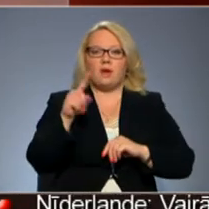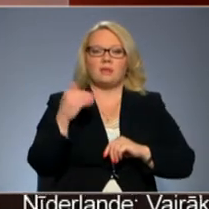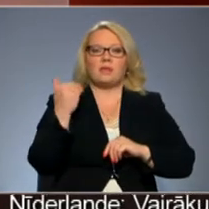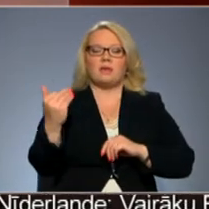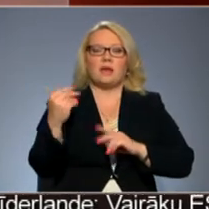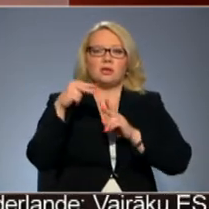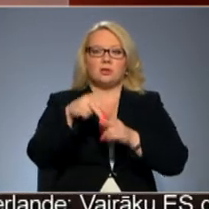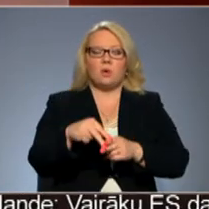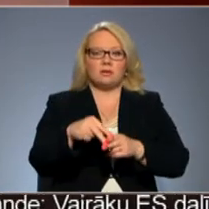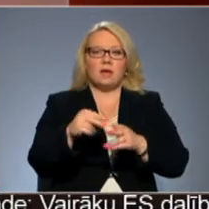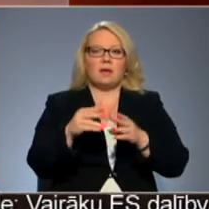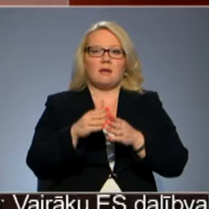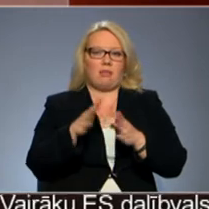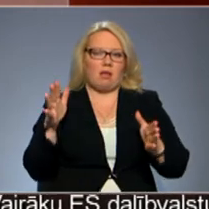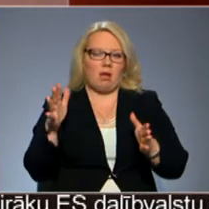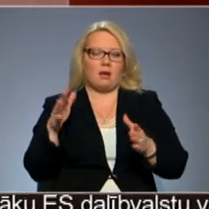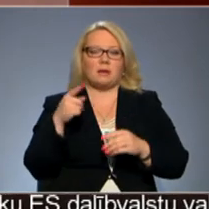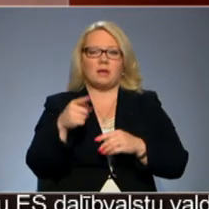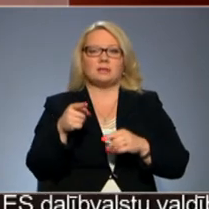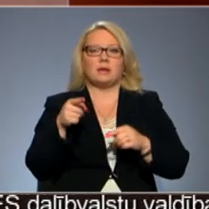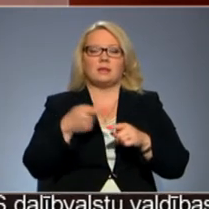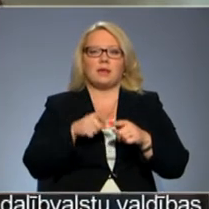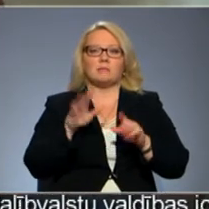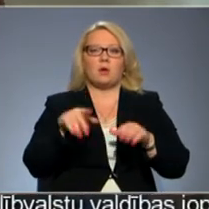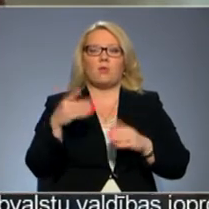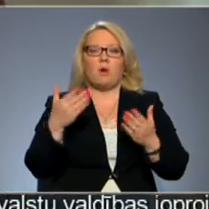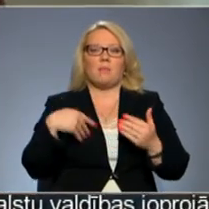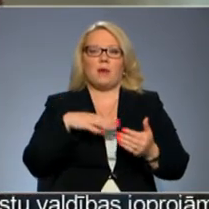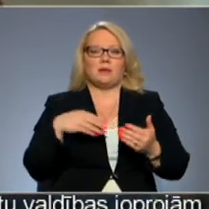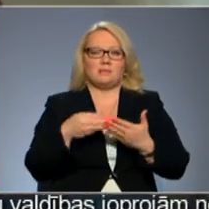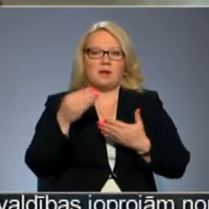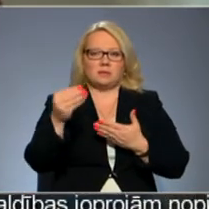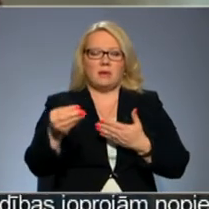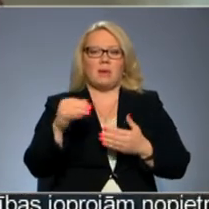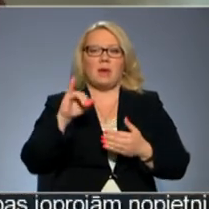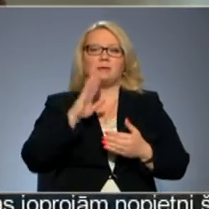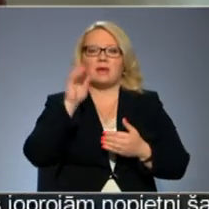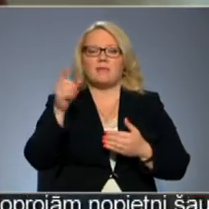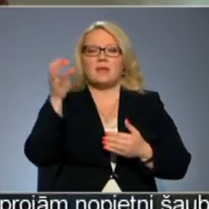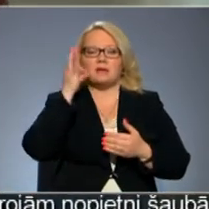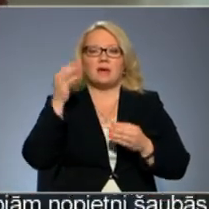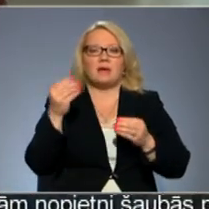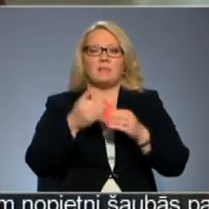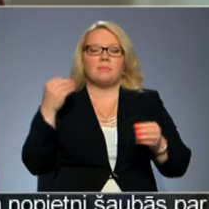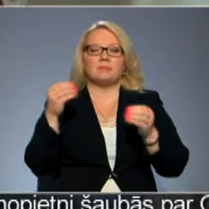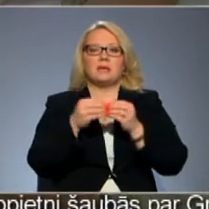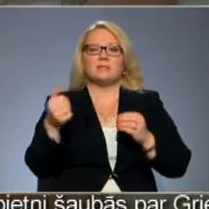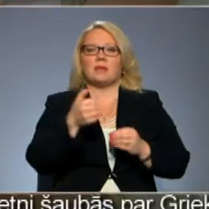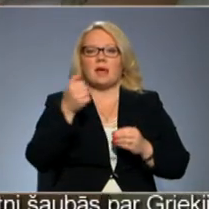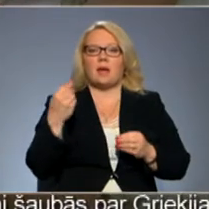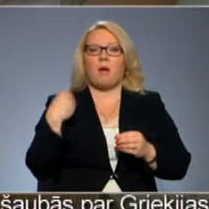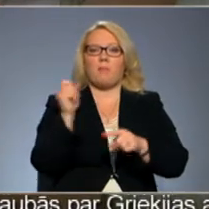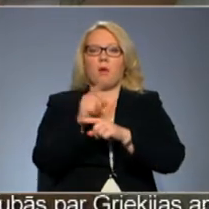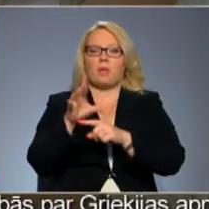slodze veidojas lielāka. Tas ir tas, par ko mēs maksājam. Janīna atceras, pēc jums desmit gadiem laukos abunenti bija krietni vairāk.